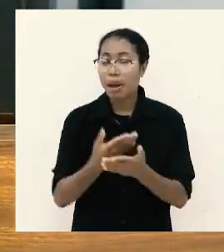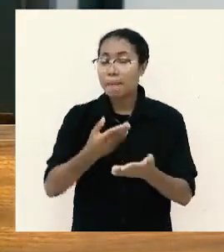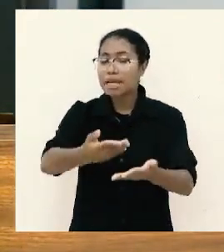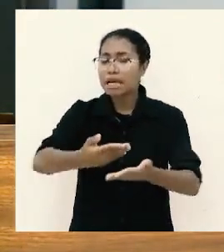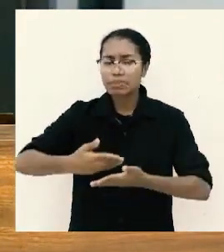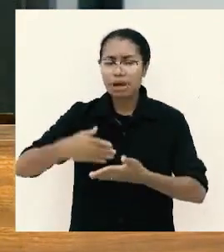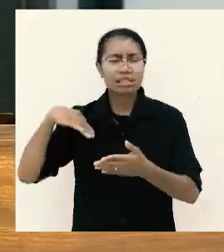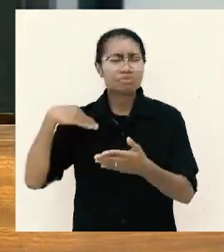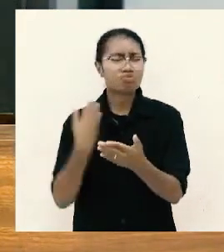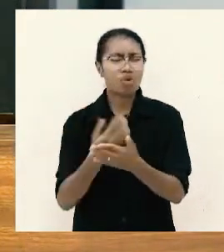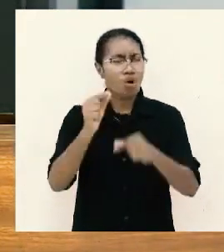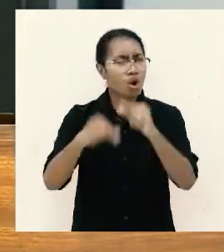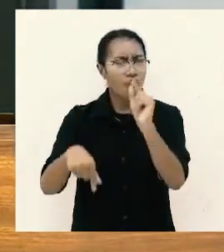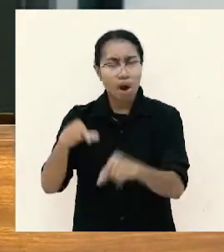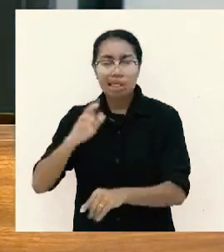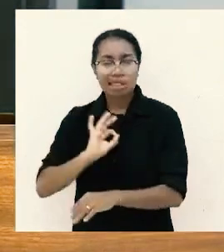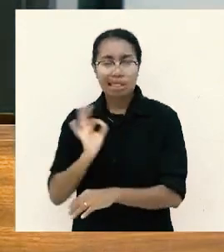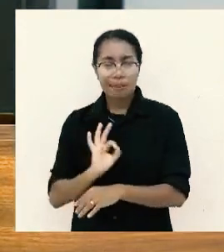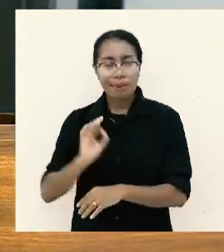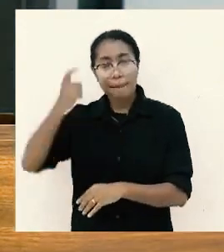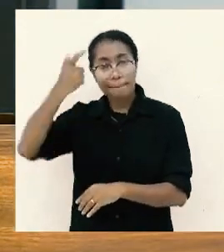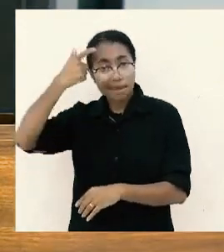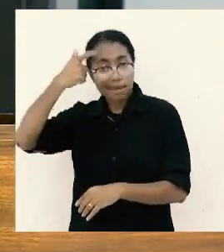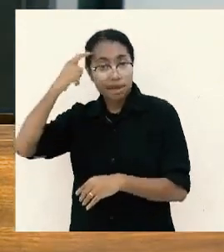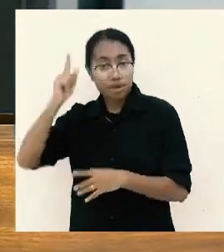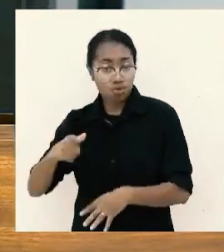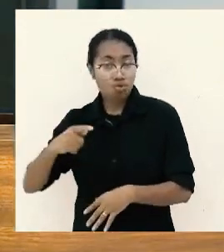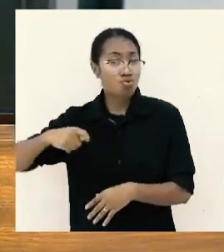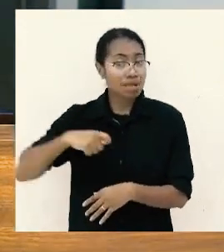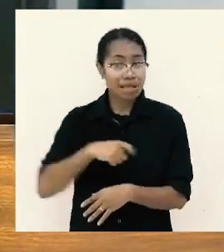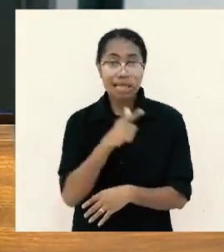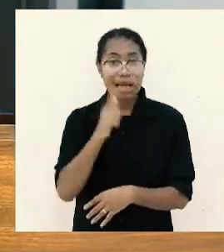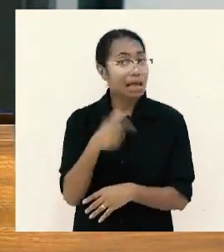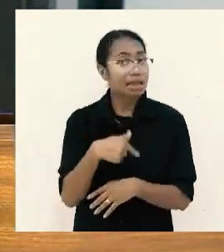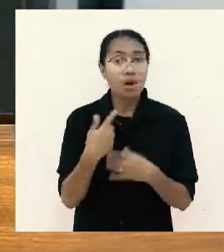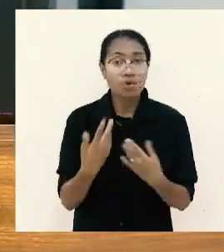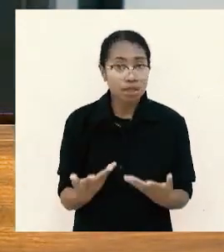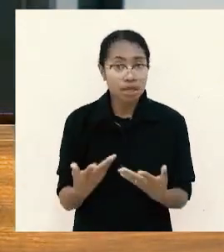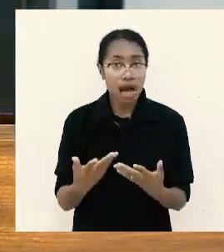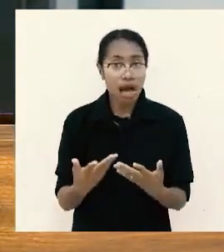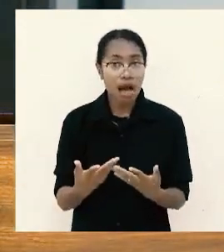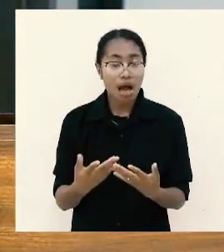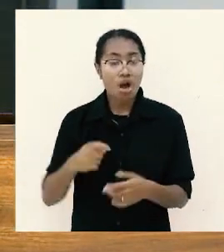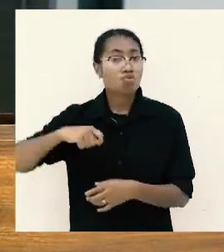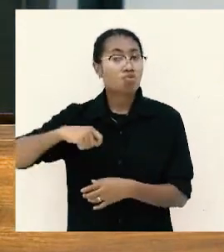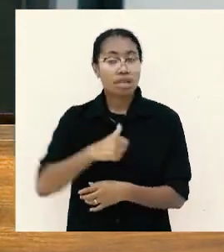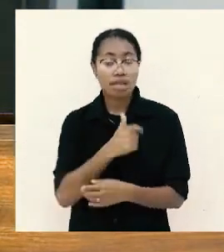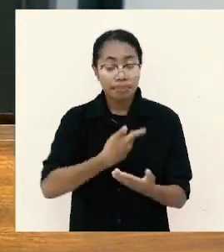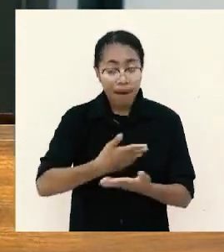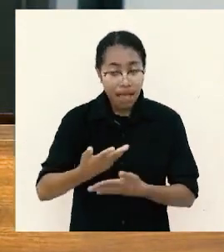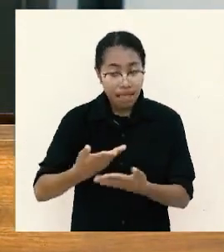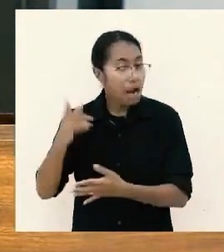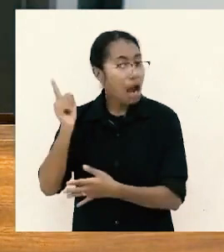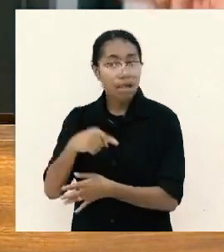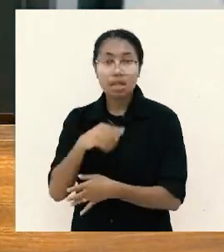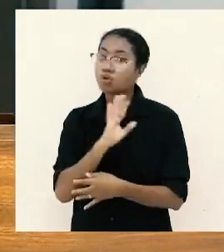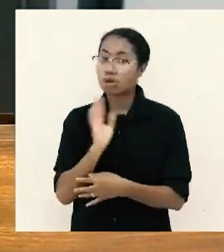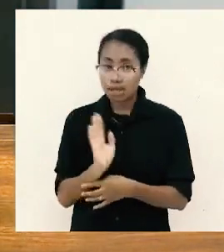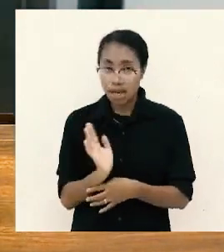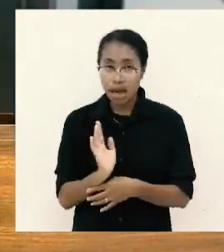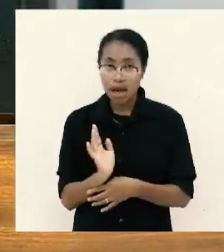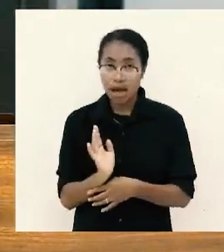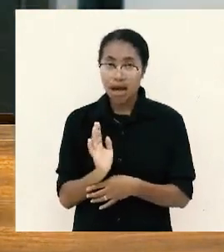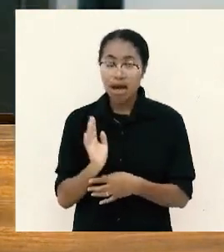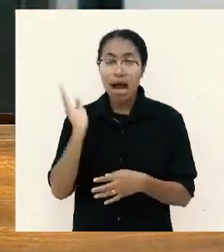orang tanpa memikirkan apakah itu merugikan kita merugikan pelayanan kita merugikan gereja kita atau merugikan